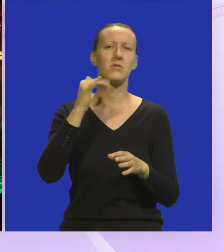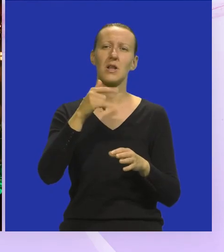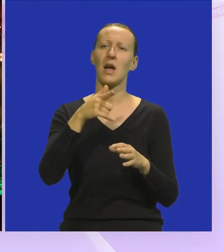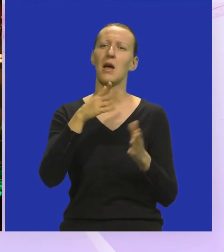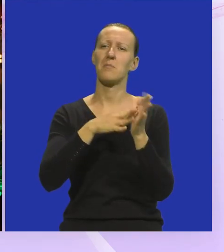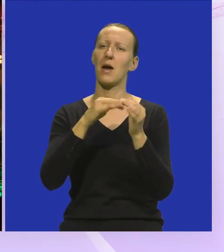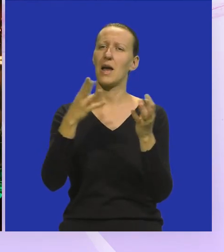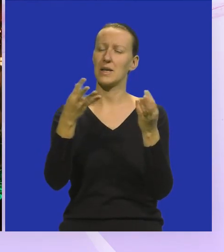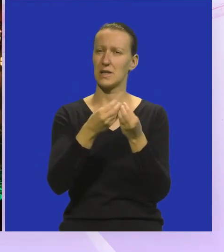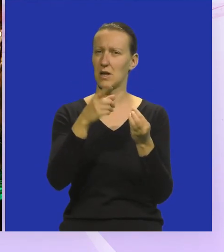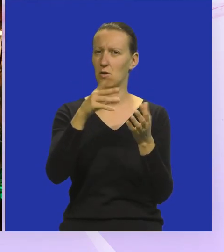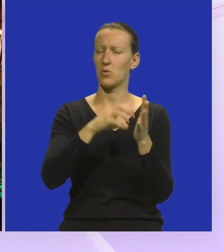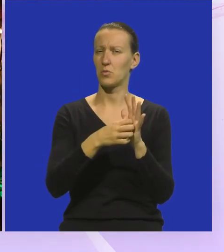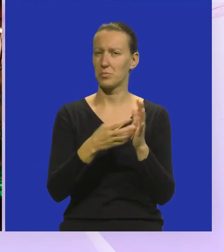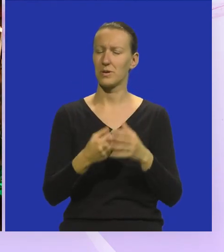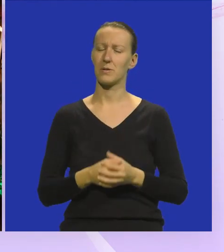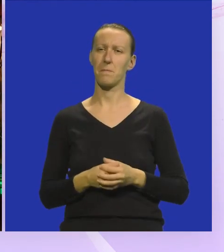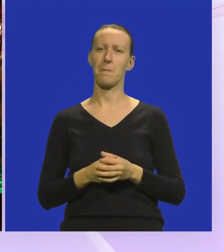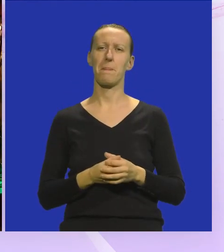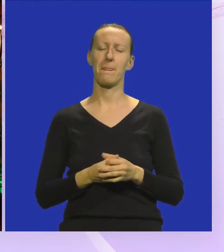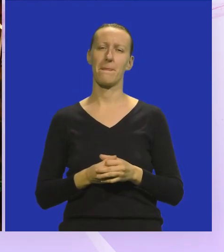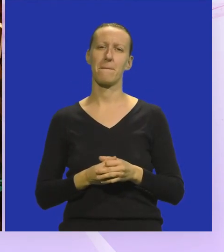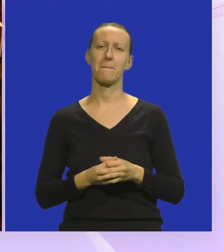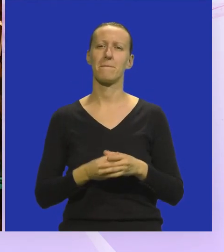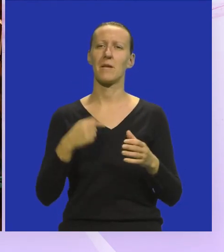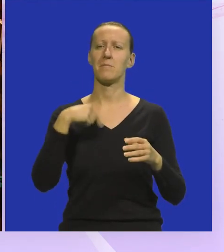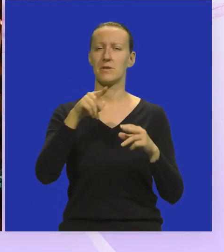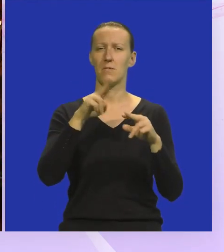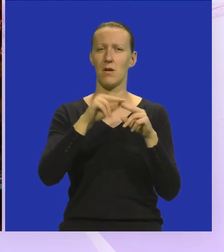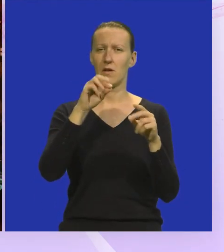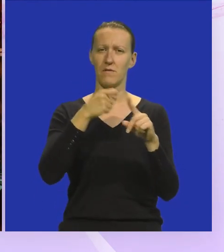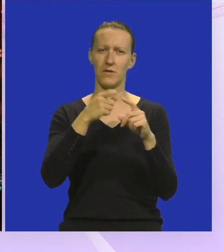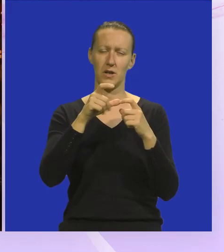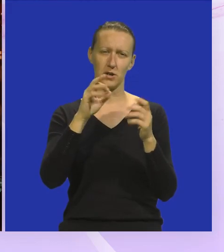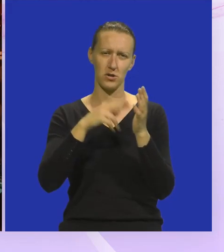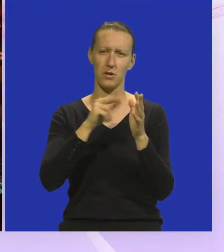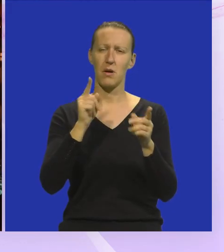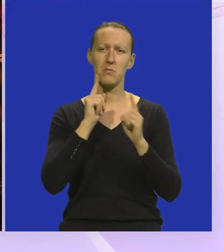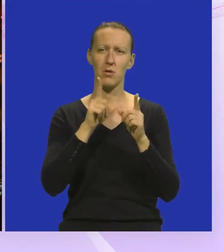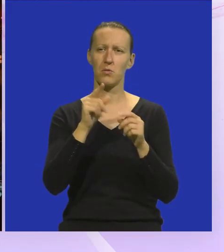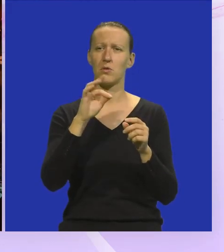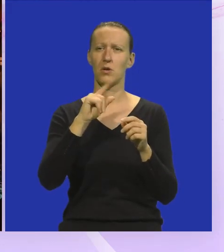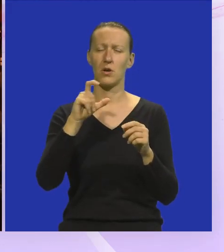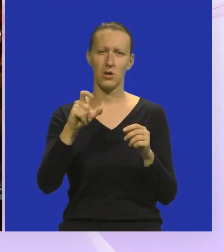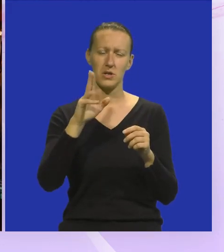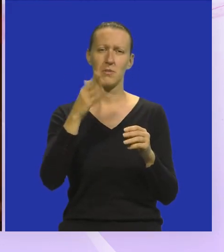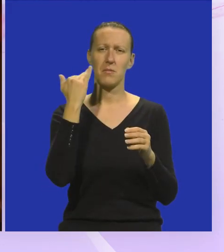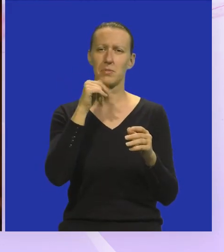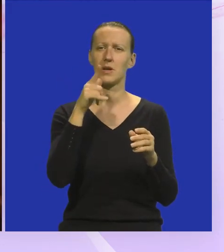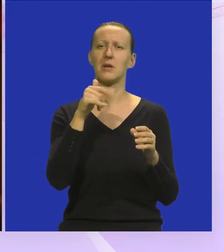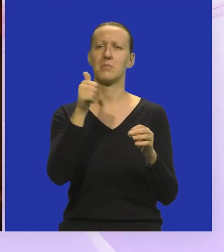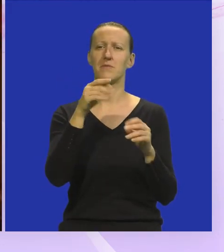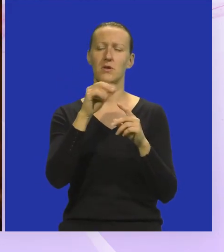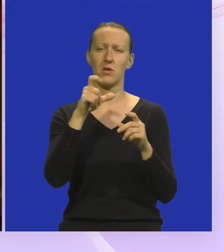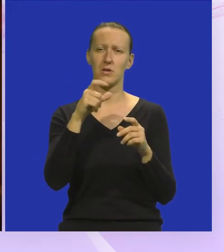obzirom da je i Maja spomenula taj band Aha, znači mi smo Friksion, imamo probe u Rojcu Imali smo nedavno i